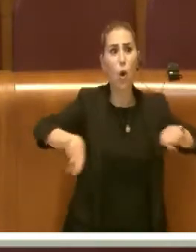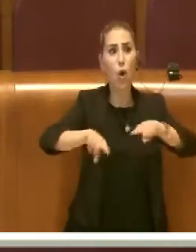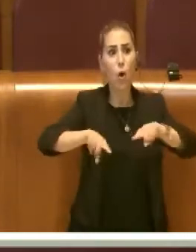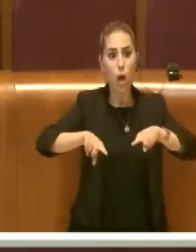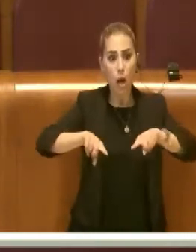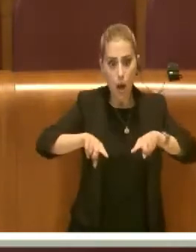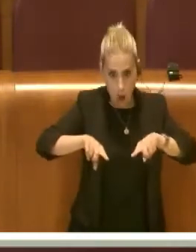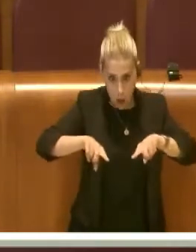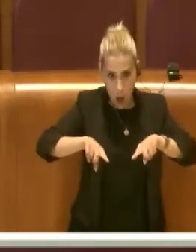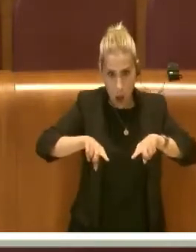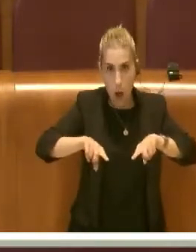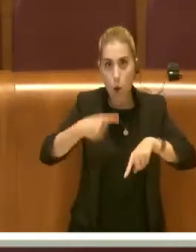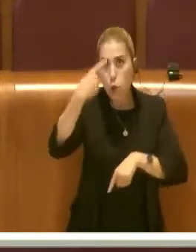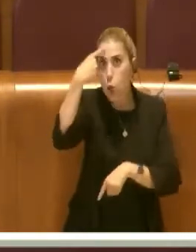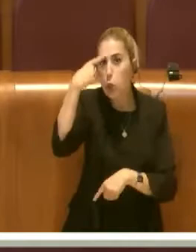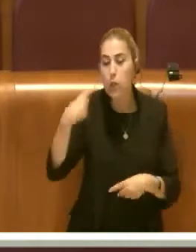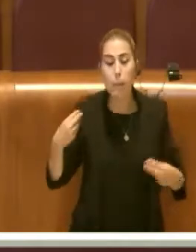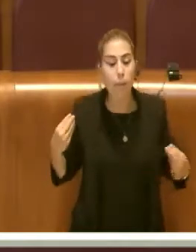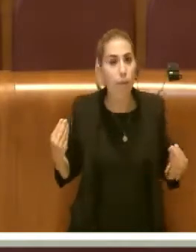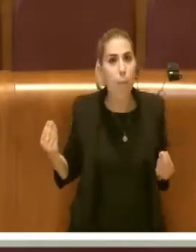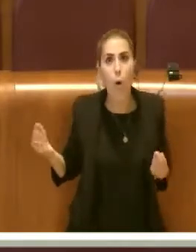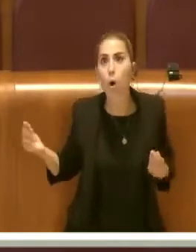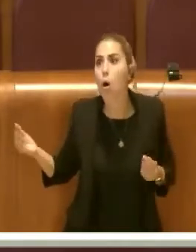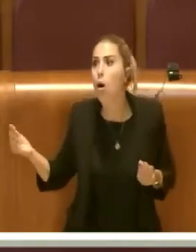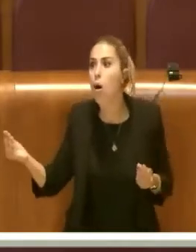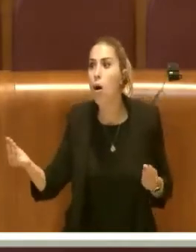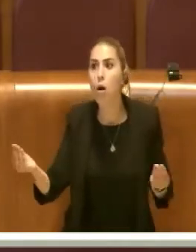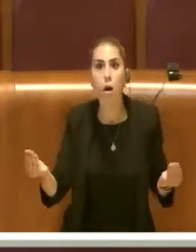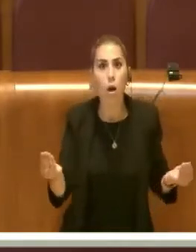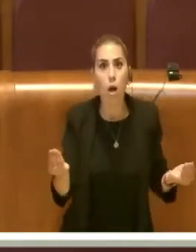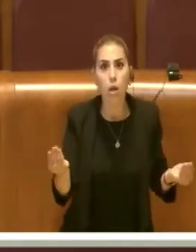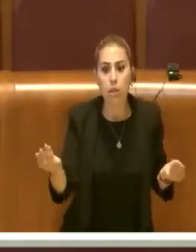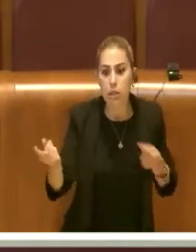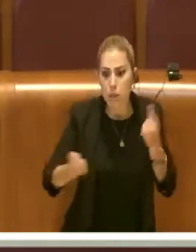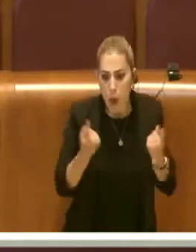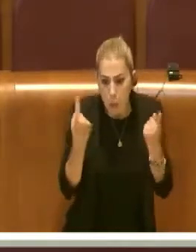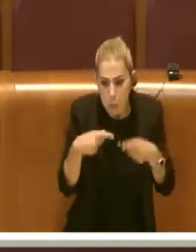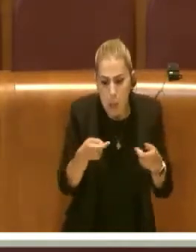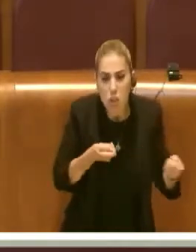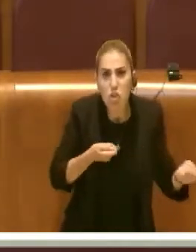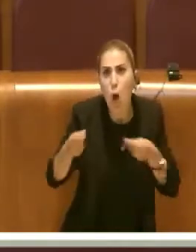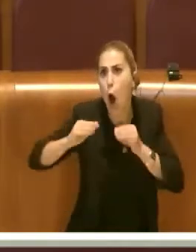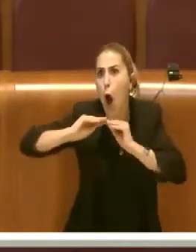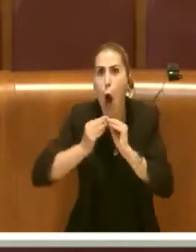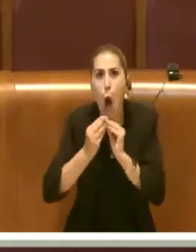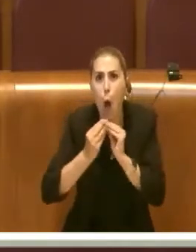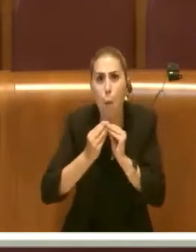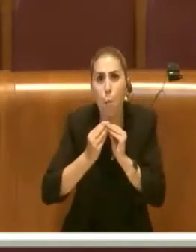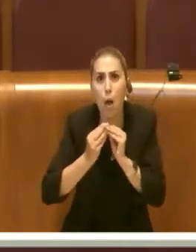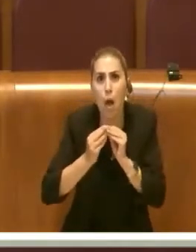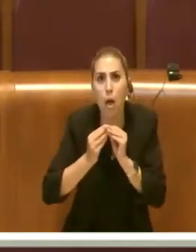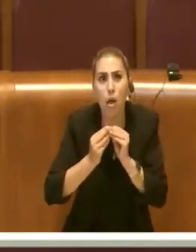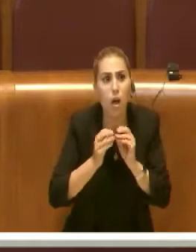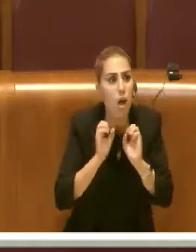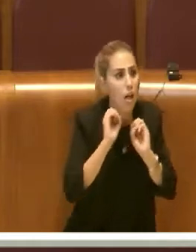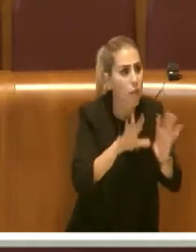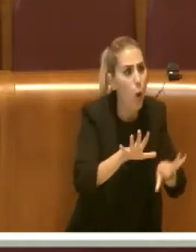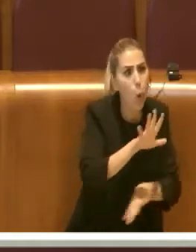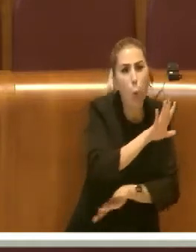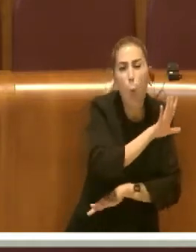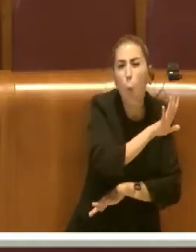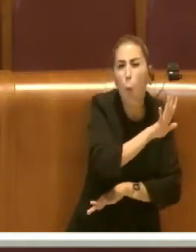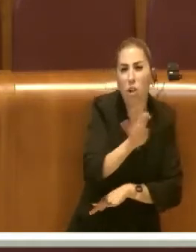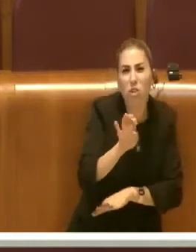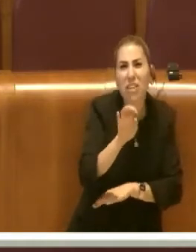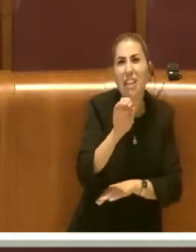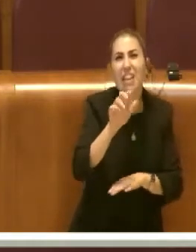di non sapere esattamente come gestire e portare e dove portare 470